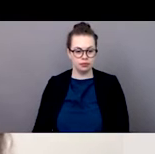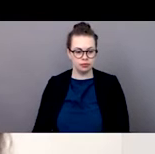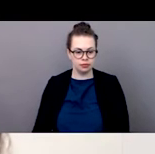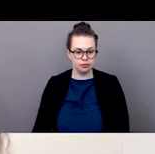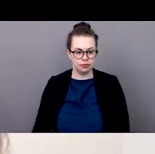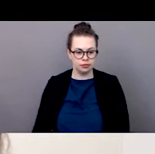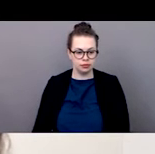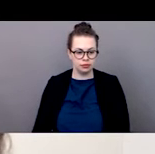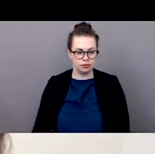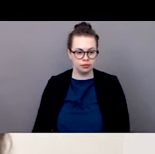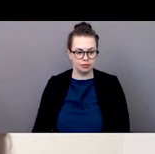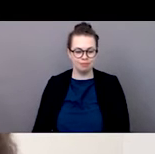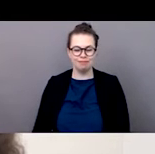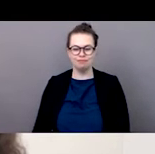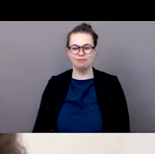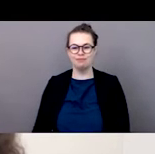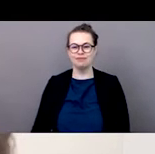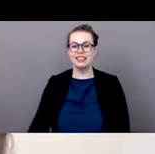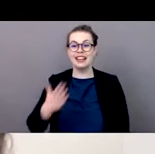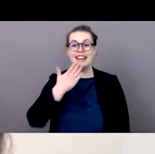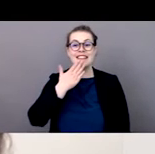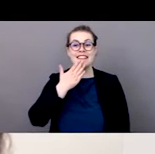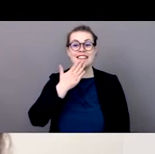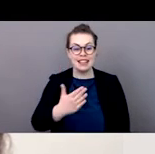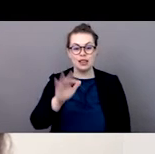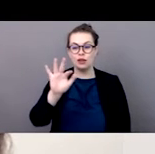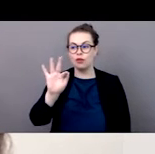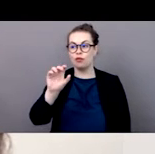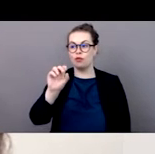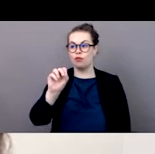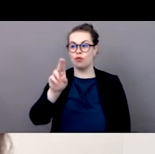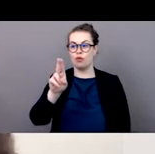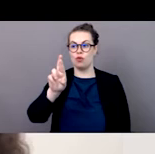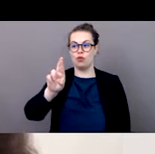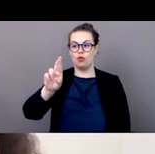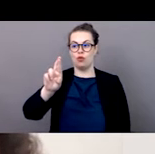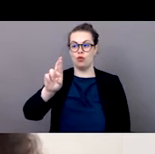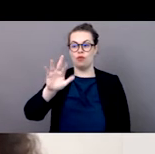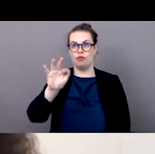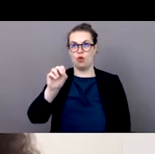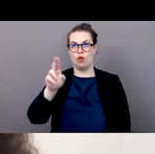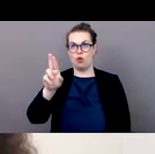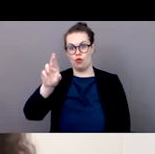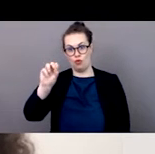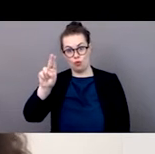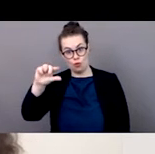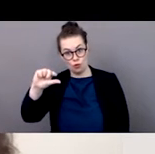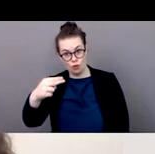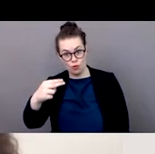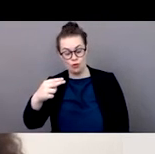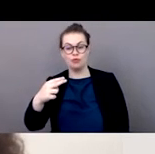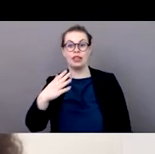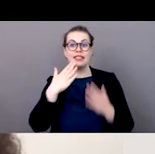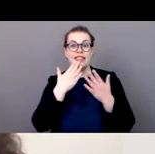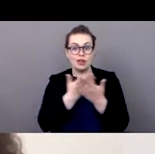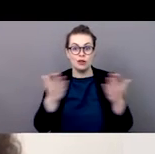Merci, Fauron. Merci à vous tous pour s'être rejoints à nous aujourd'hui. Je vais juste tenir à un aperçu général